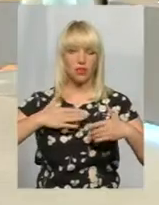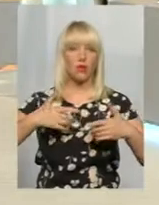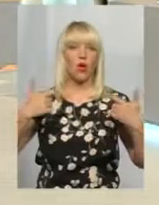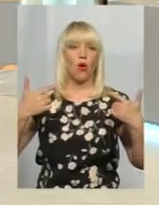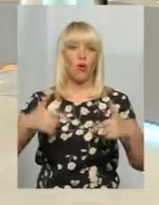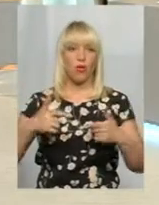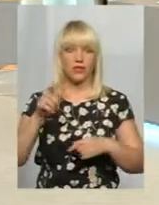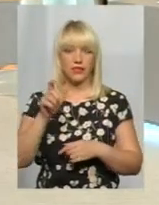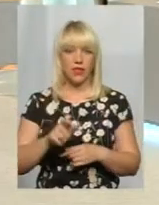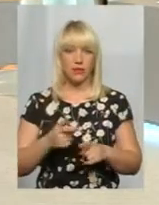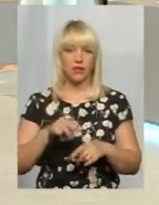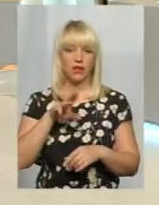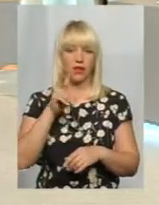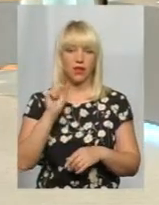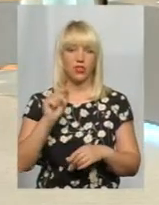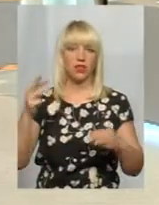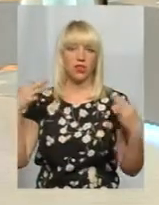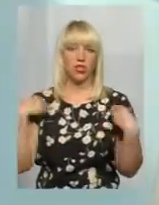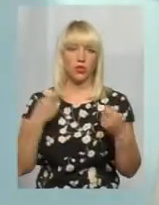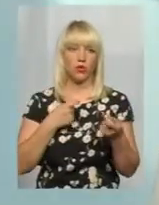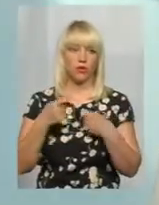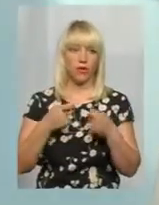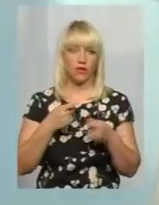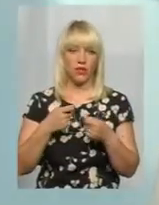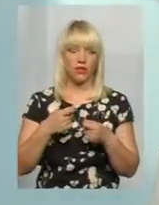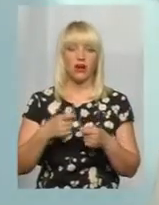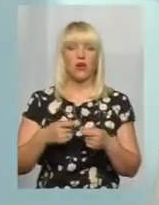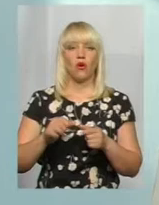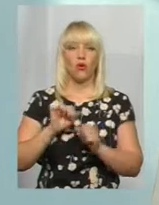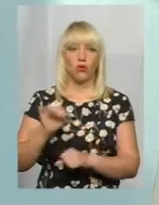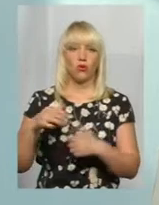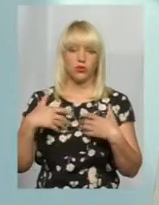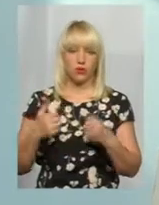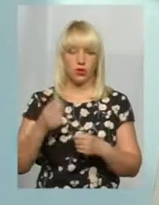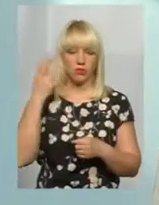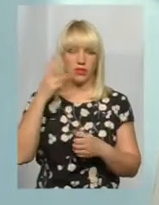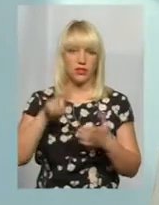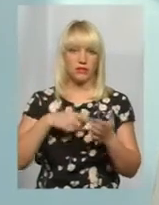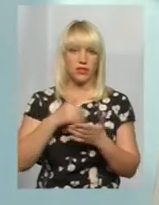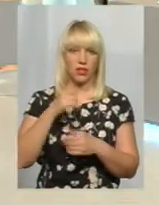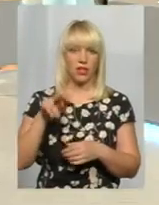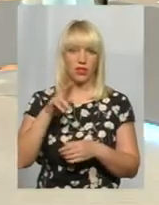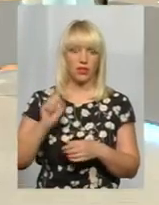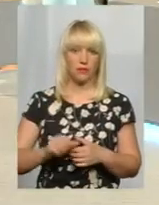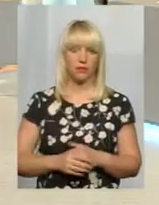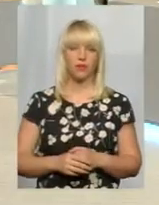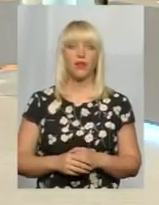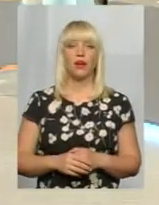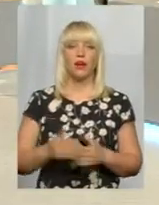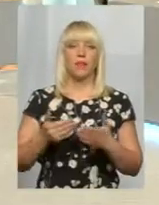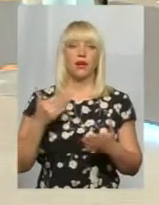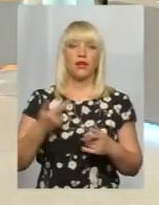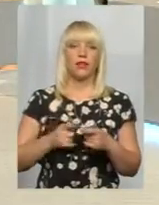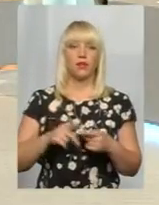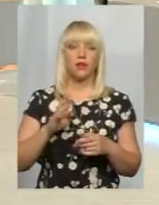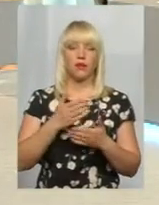сьогодні Борис Ткач, начальник управління охорони здоров'я Хмельницької міської ради в гостях. Добрий вечір. Добрий вечір. Пане Борис, перед тим, як